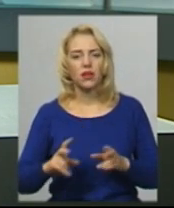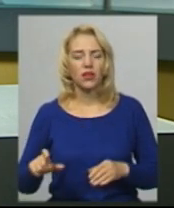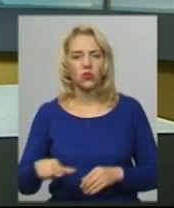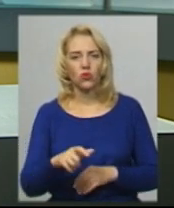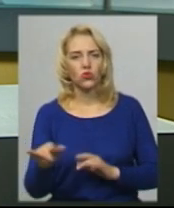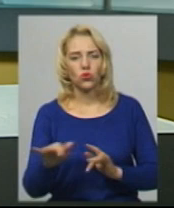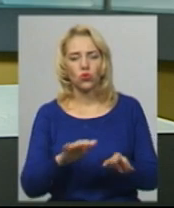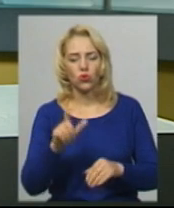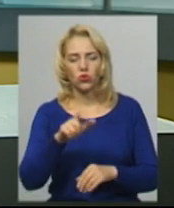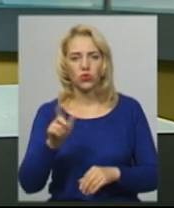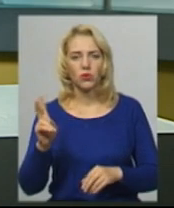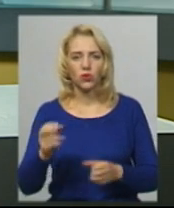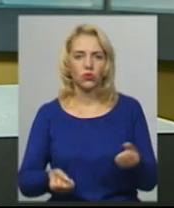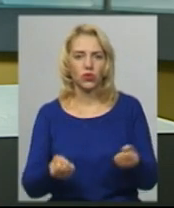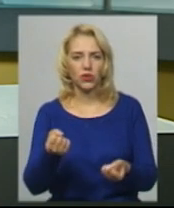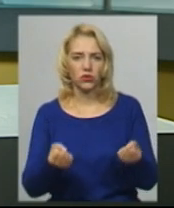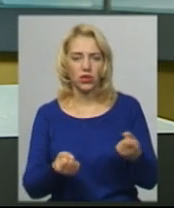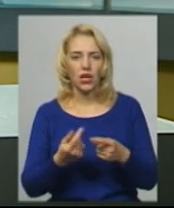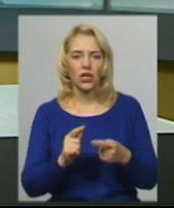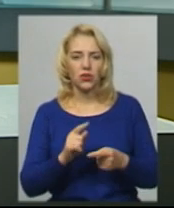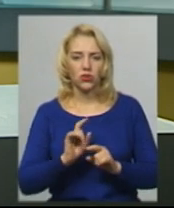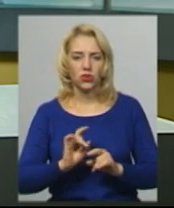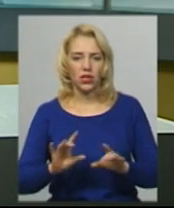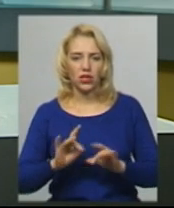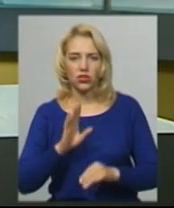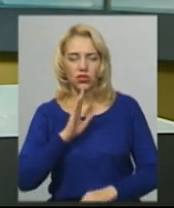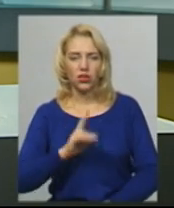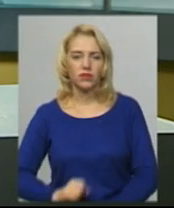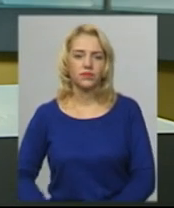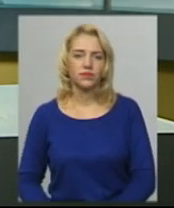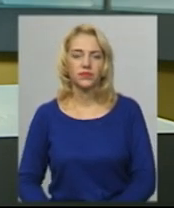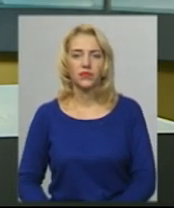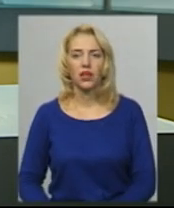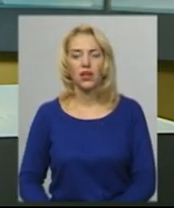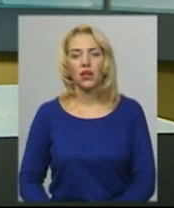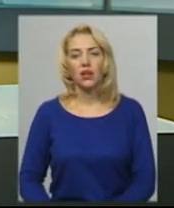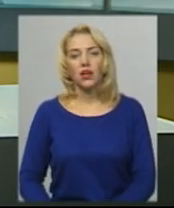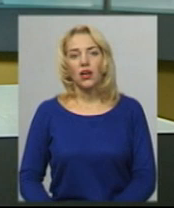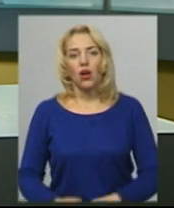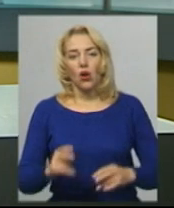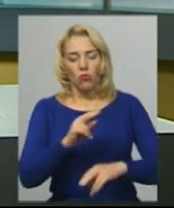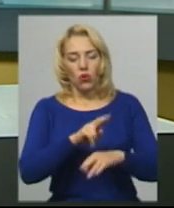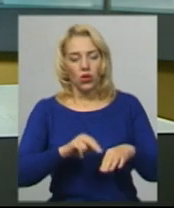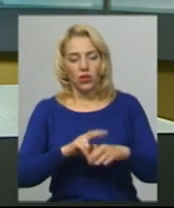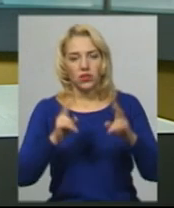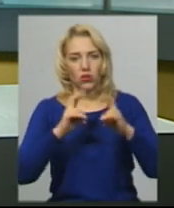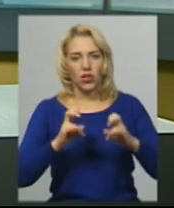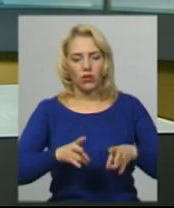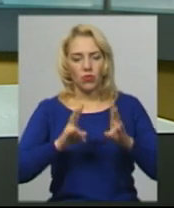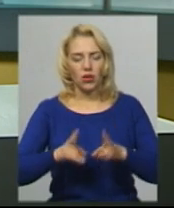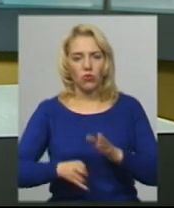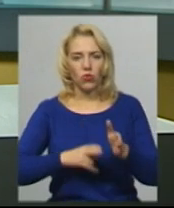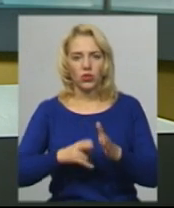особами, які керують транспортними засобами», додає жінка. Поліція розслідує травмування потягом 20